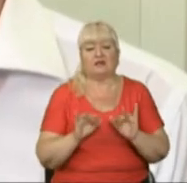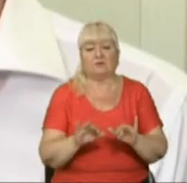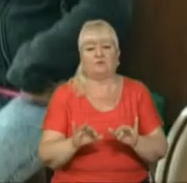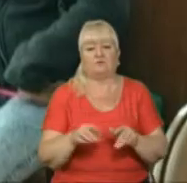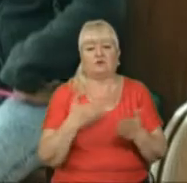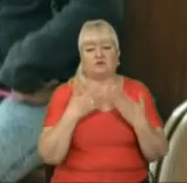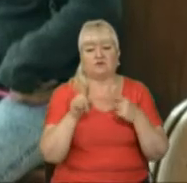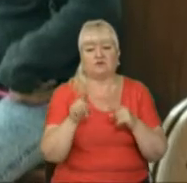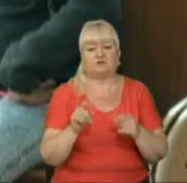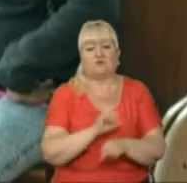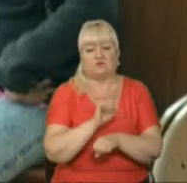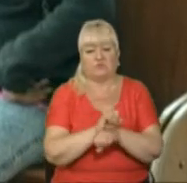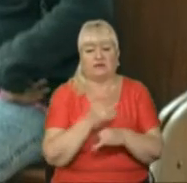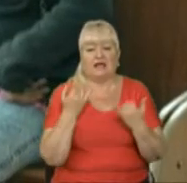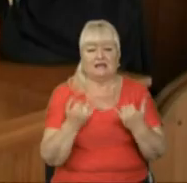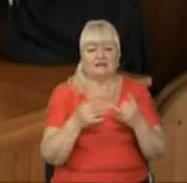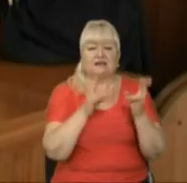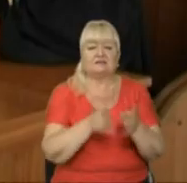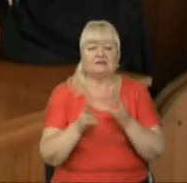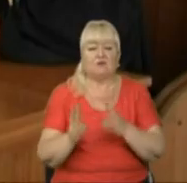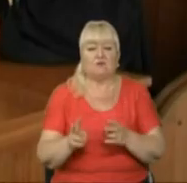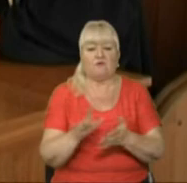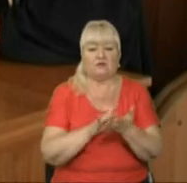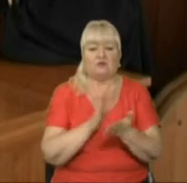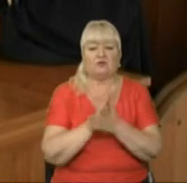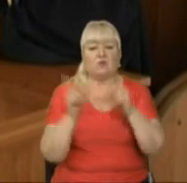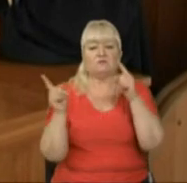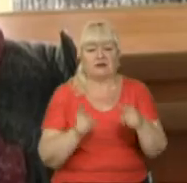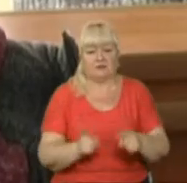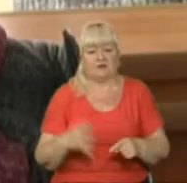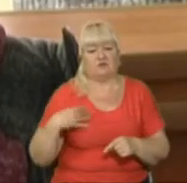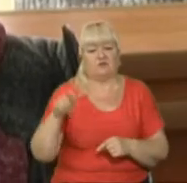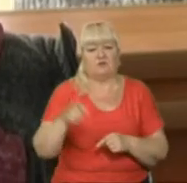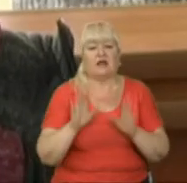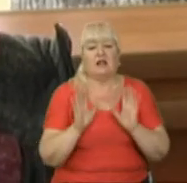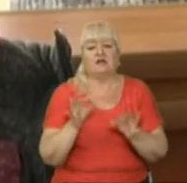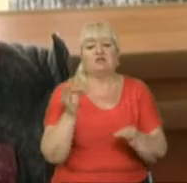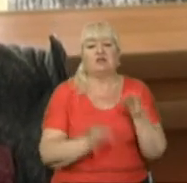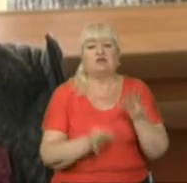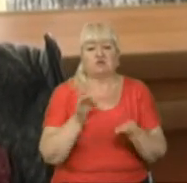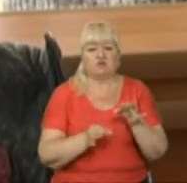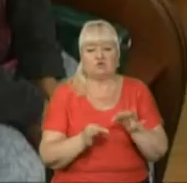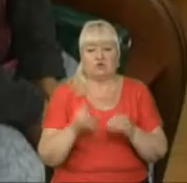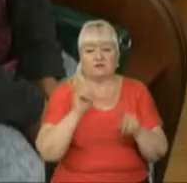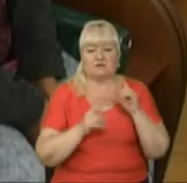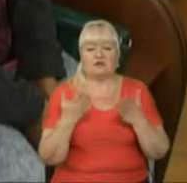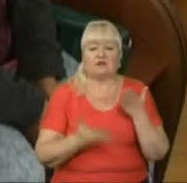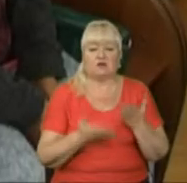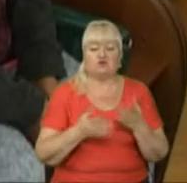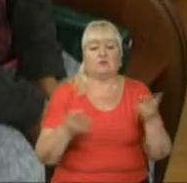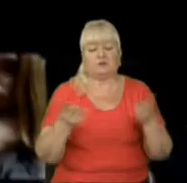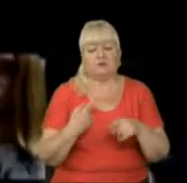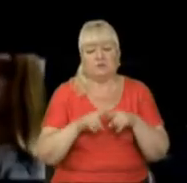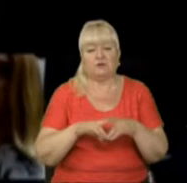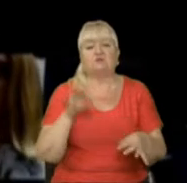неї зупинено. Зараз травмовані роми перебувають у Закарпатті. До Львова вони приїжджають лише на судові засідання. Якщо цього потребує судовий